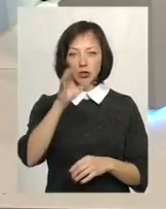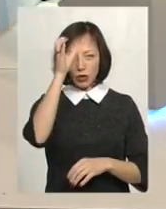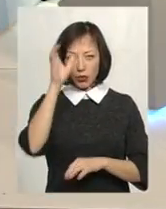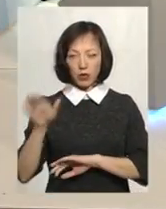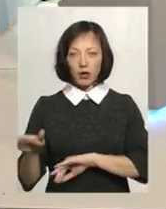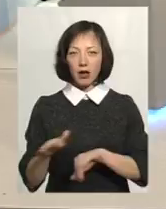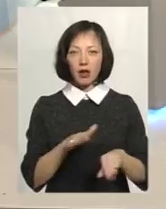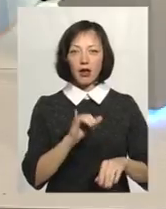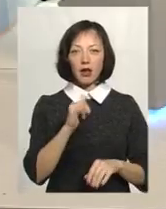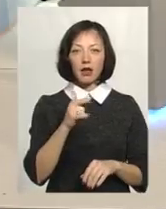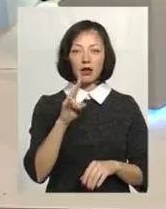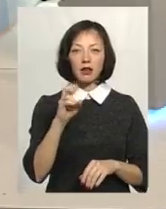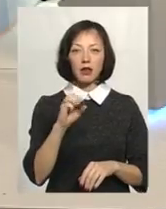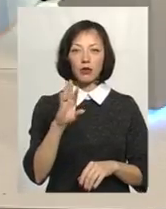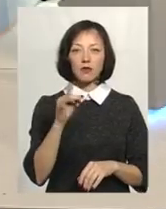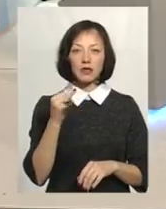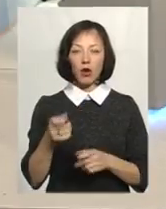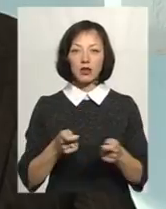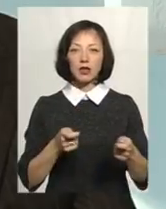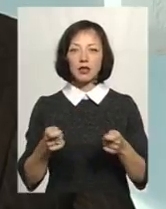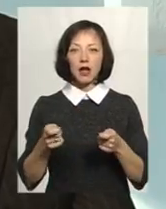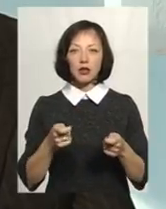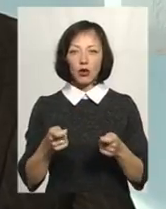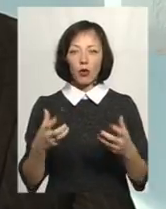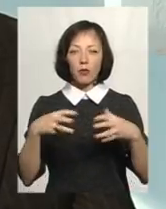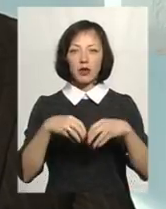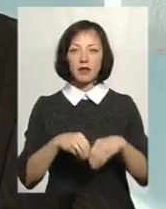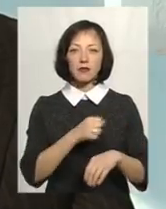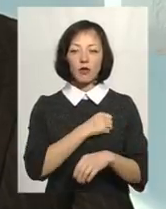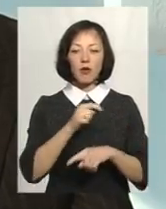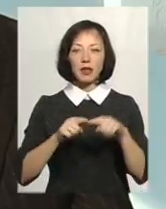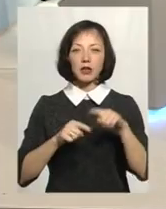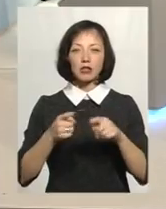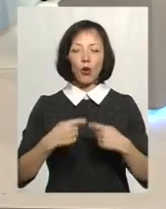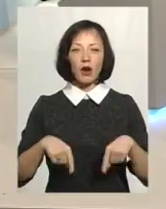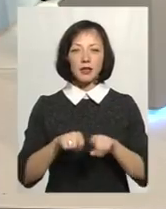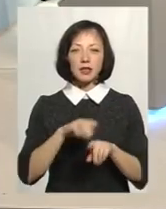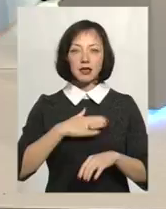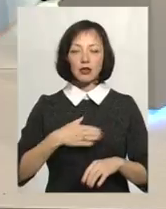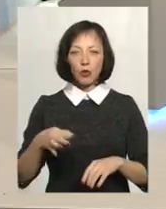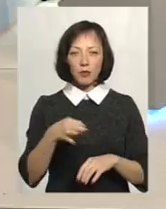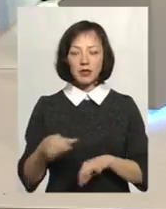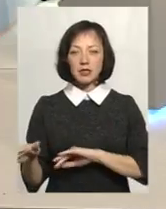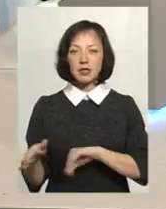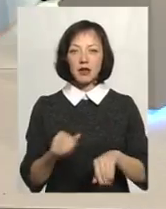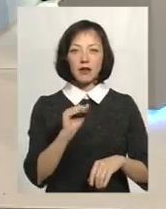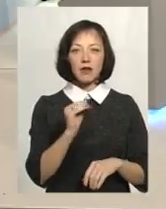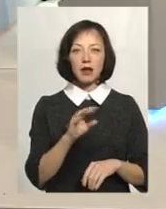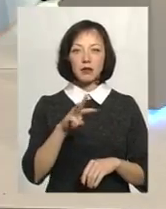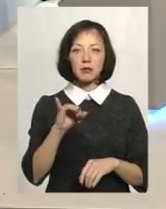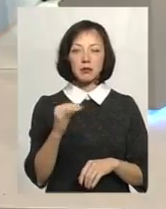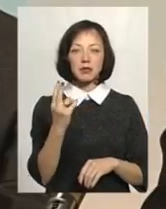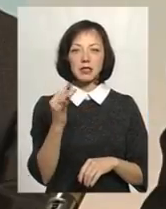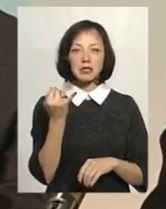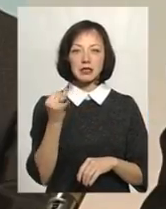Всеукраїнського об'єднання військово-патріотичних організацій нашої області. І Франц Міцинський –